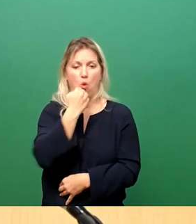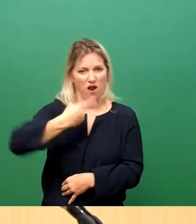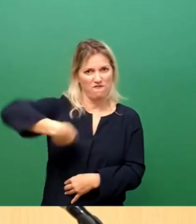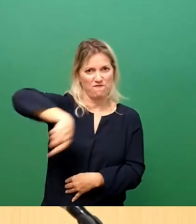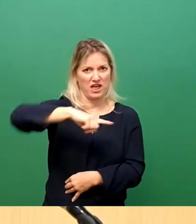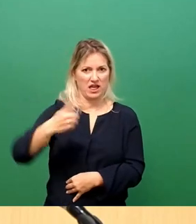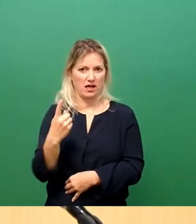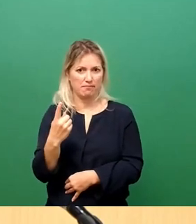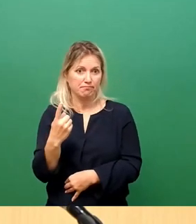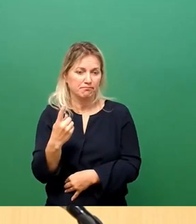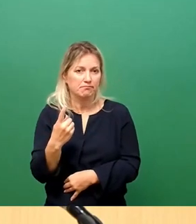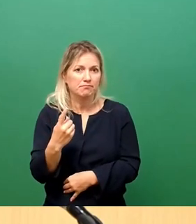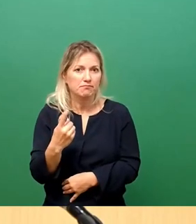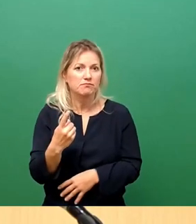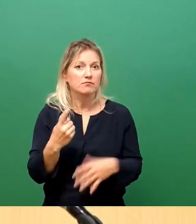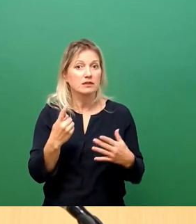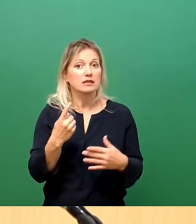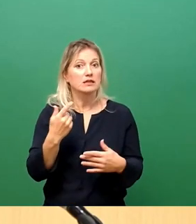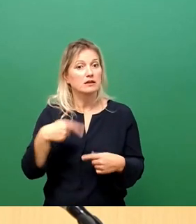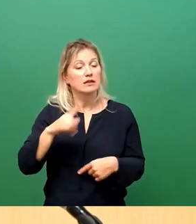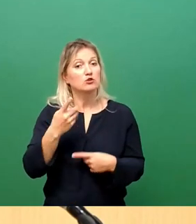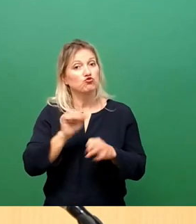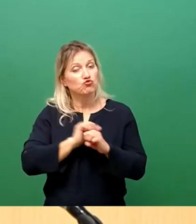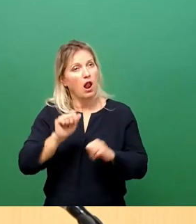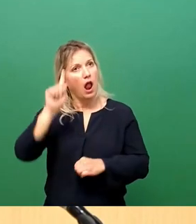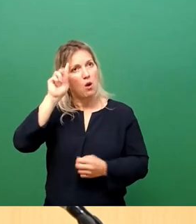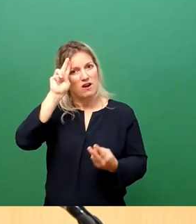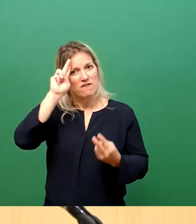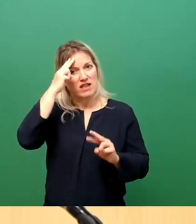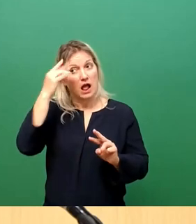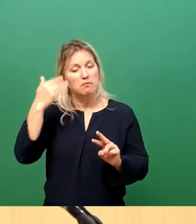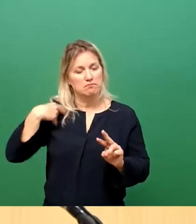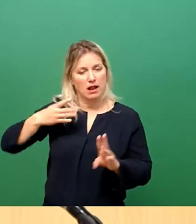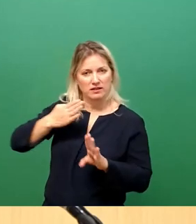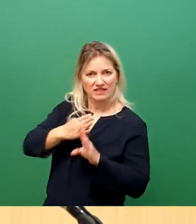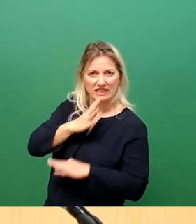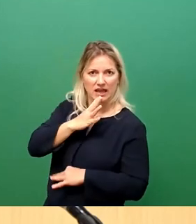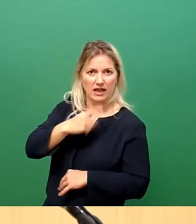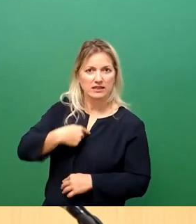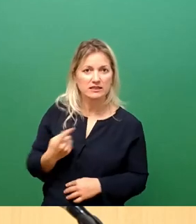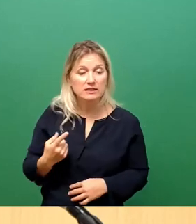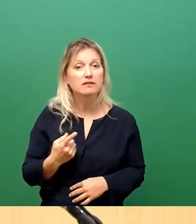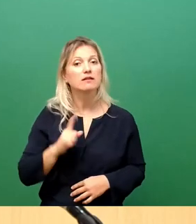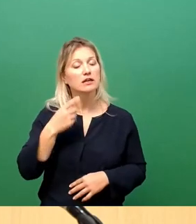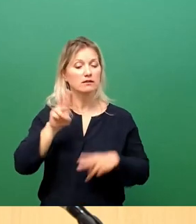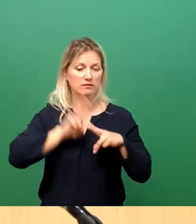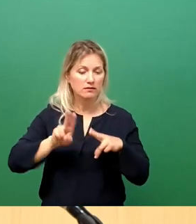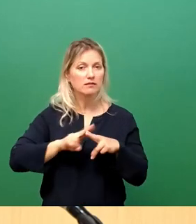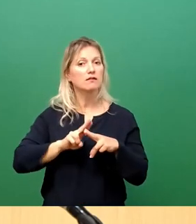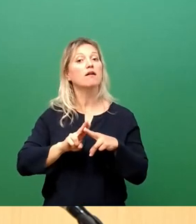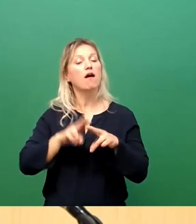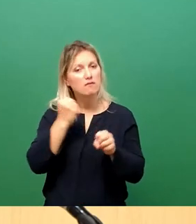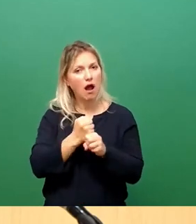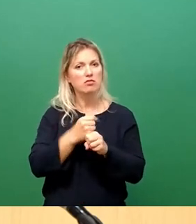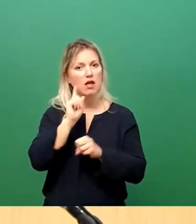dass schnell genug ein Wandel kommt. Ich komme zum Schluss, dass wir dann auch eine Sanierung im Bestand angehen können.